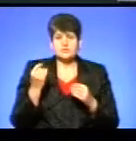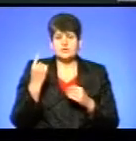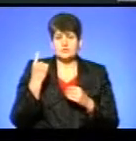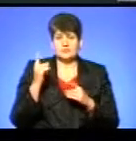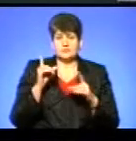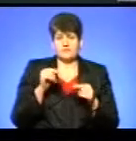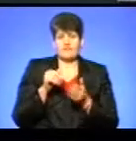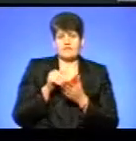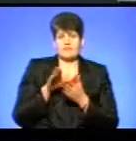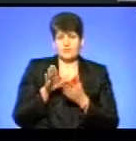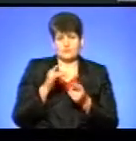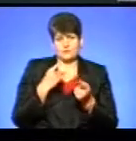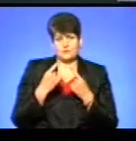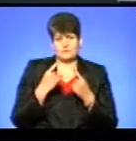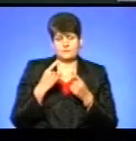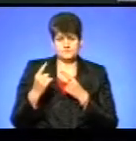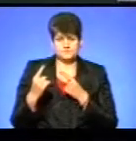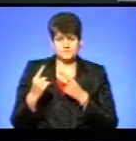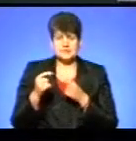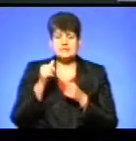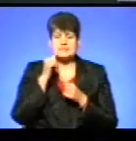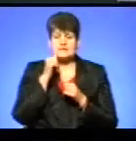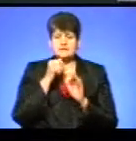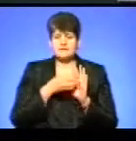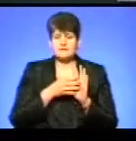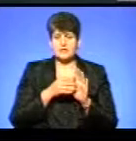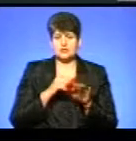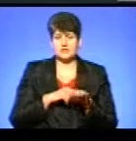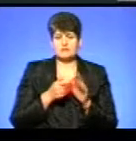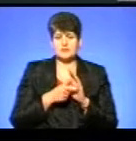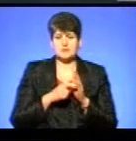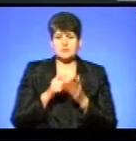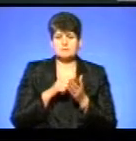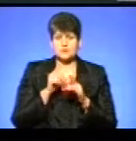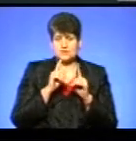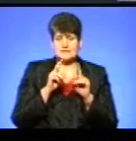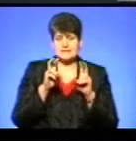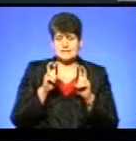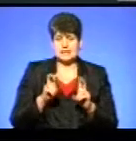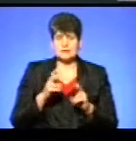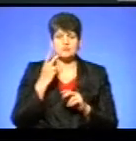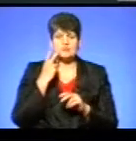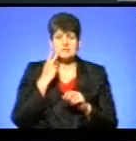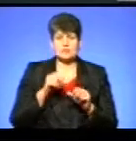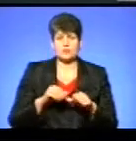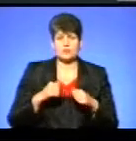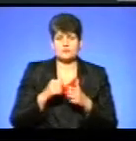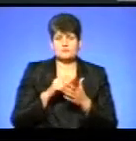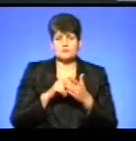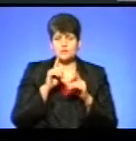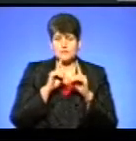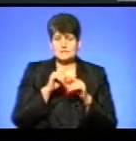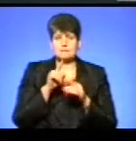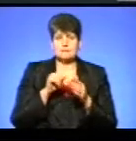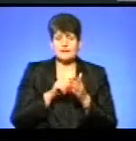перевізник відмовився давати коментарі. Завтра о 9-й годині в приміщенні Тернопільської міськради засідатиме постійна комісія міської ради з